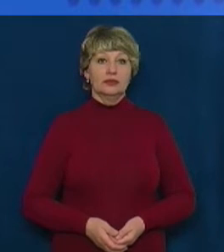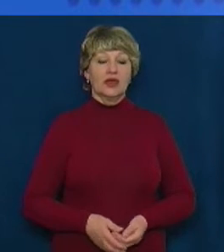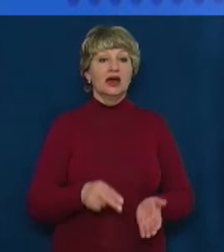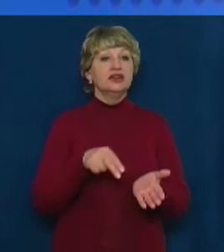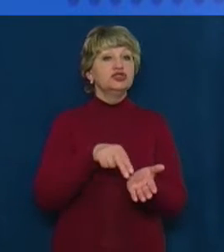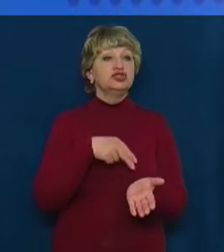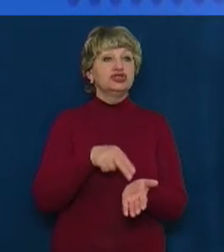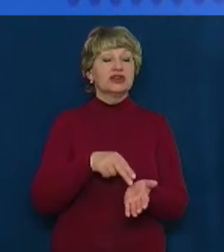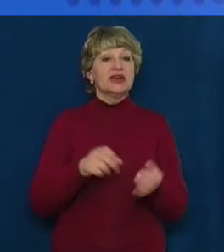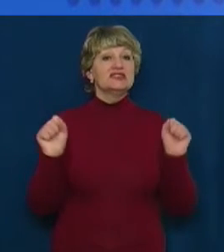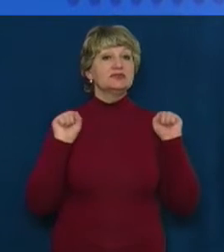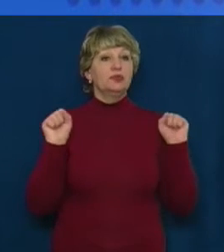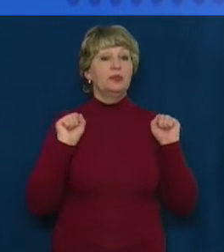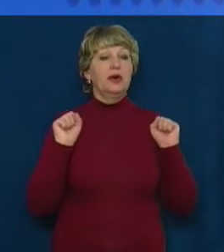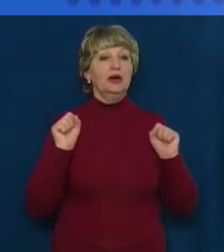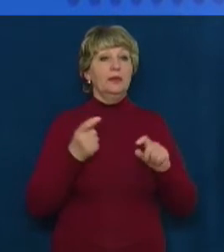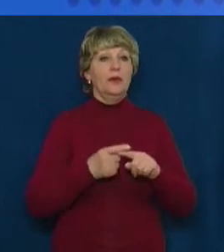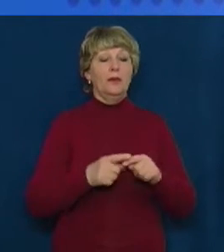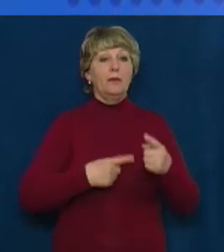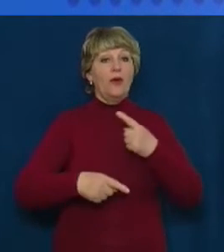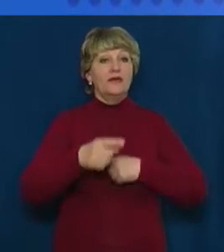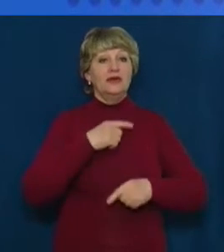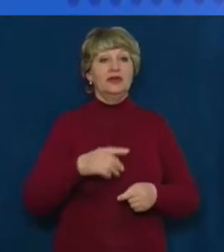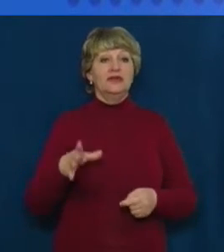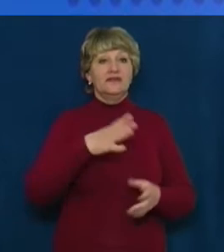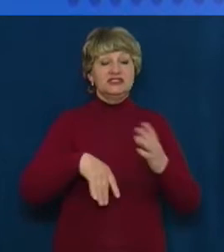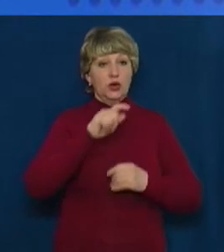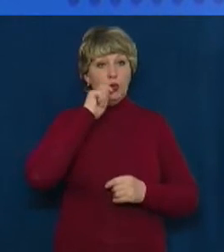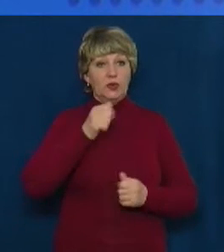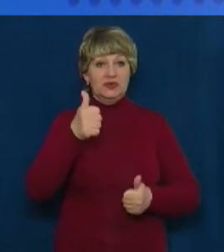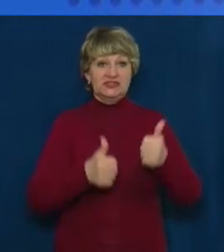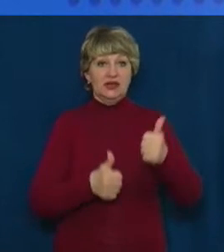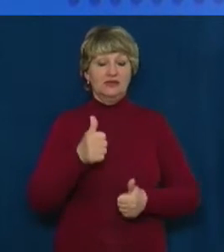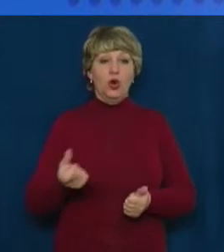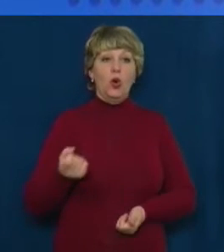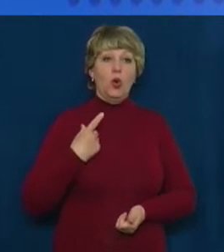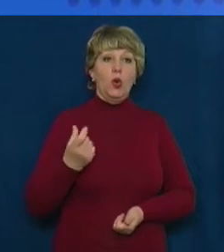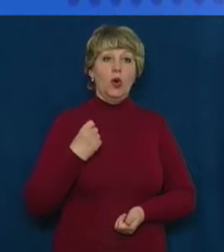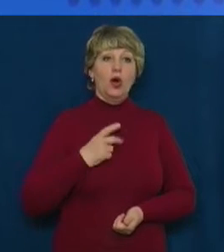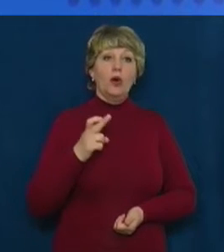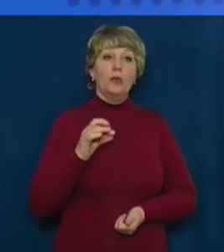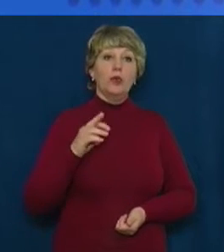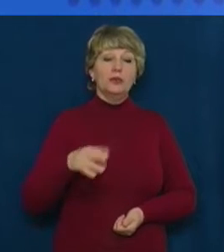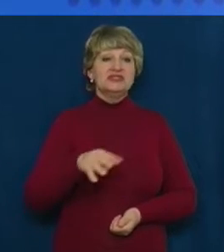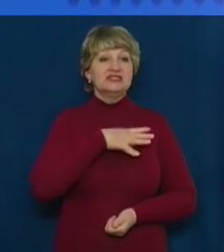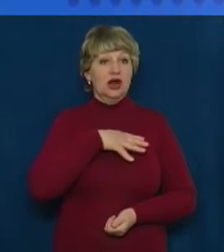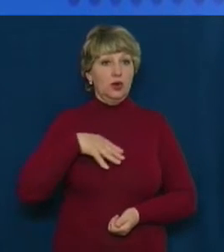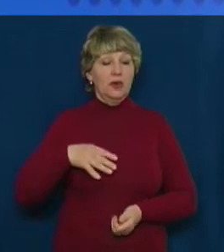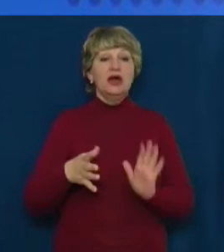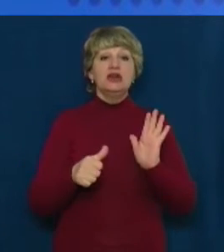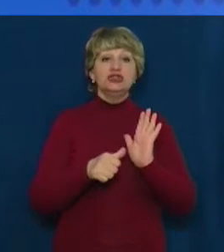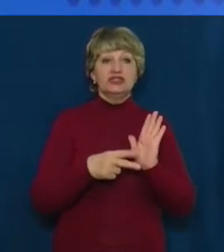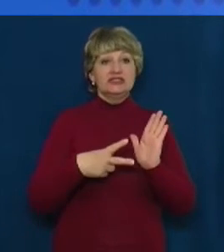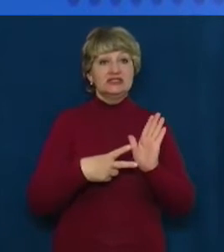Черкаські спортсмени із Аджиліттє повернулися із всеукраїнських змагань «Одеський бум» із нагородами. 6-7